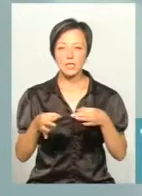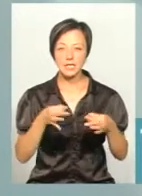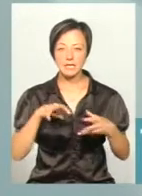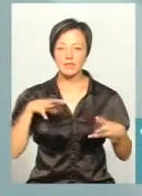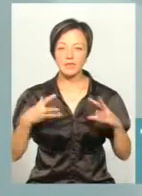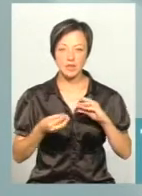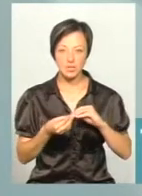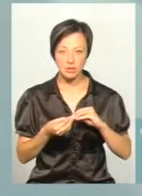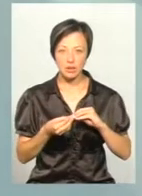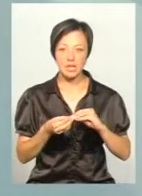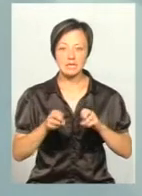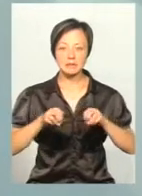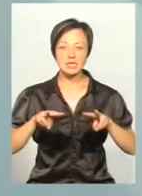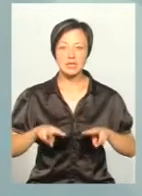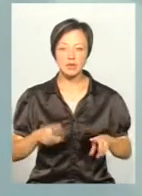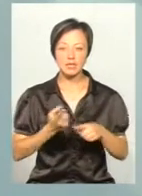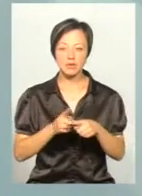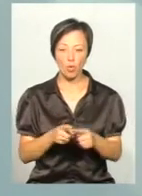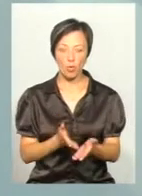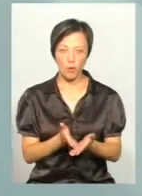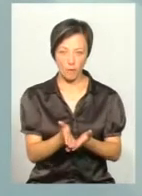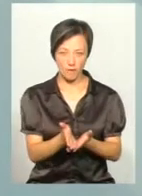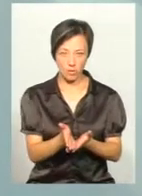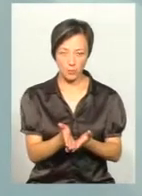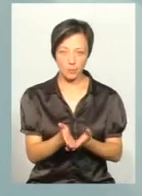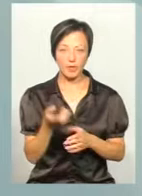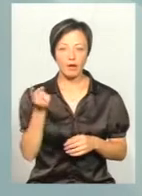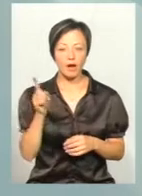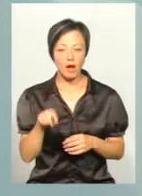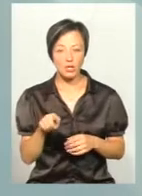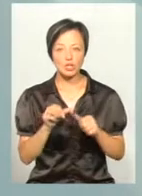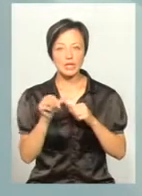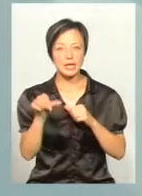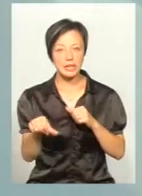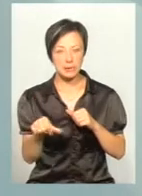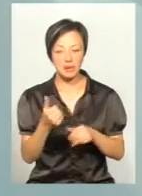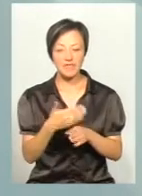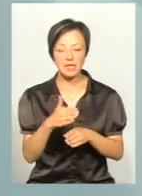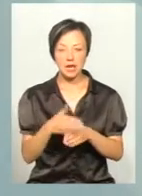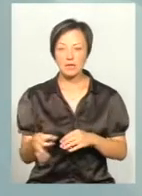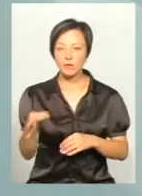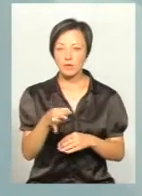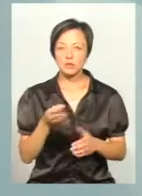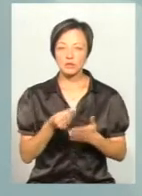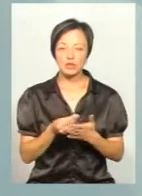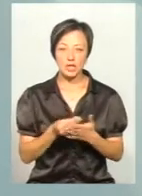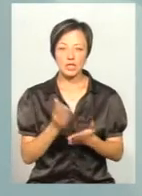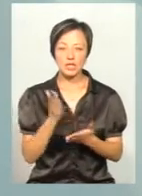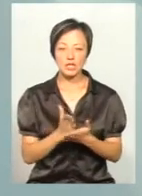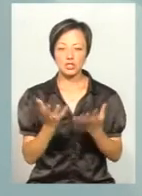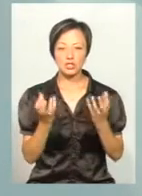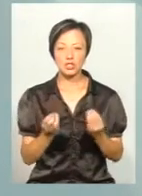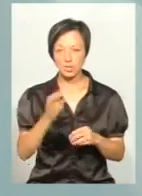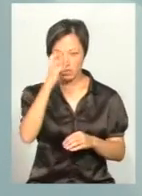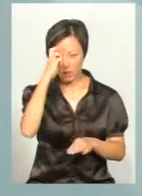висновок ведучого спеціаліста даного профілю. Адже, крім видатків обласного бюджету, є ще ряд